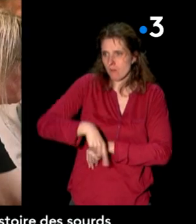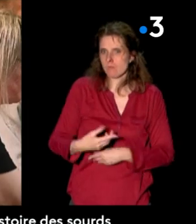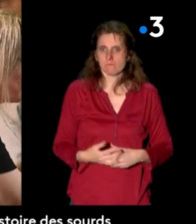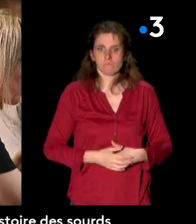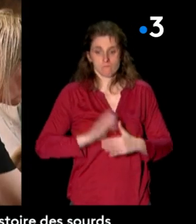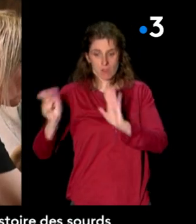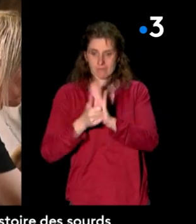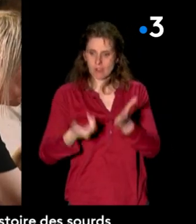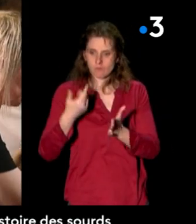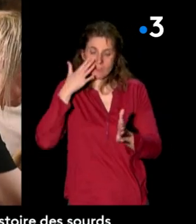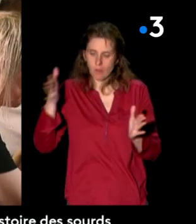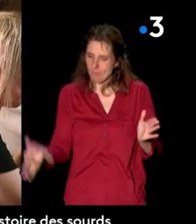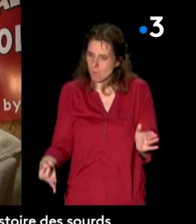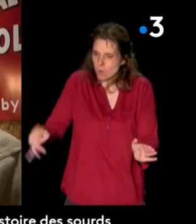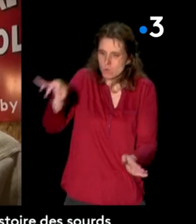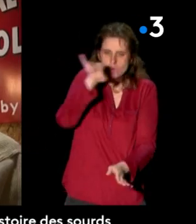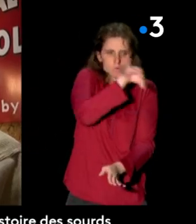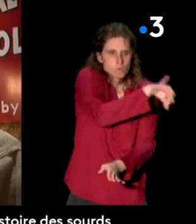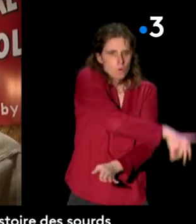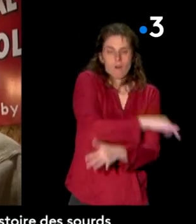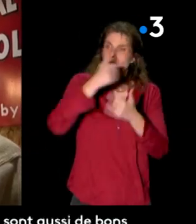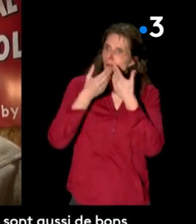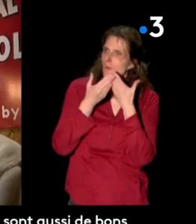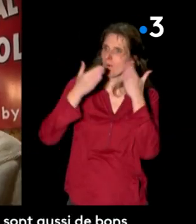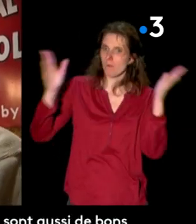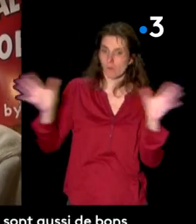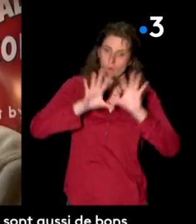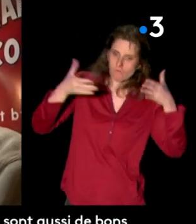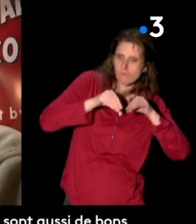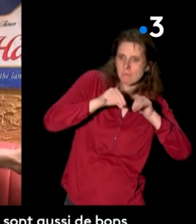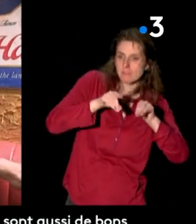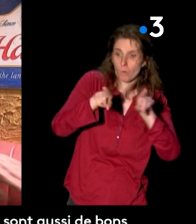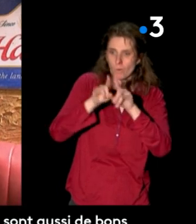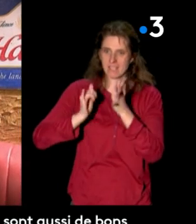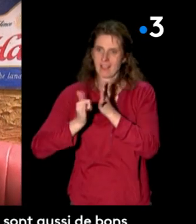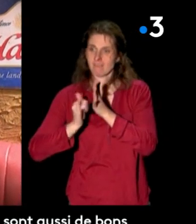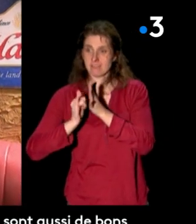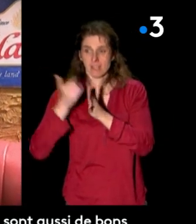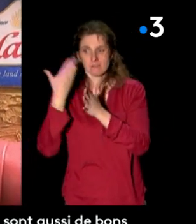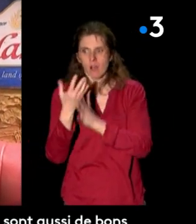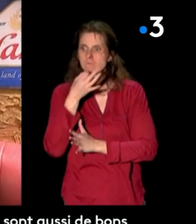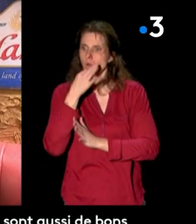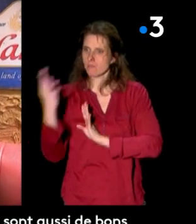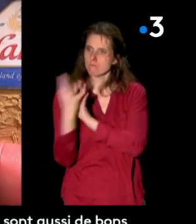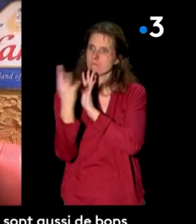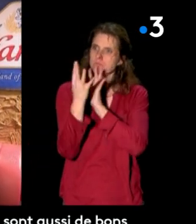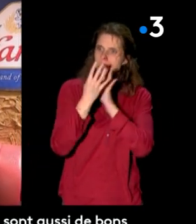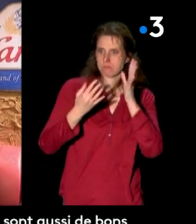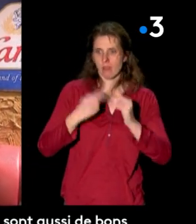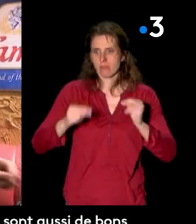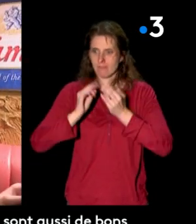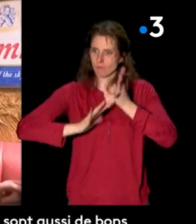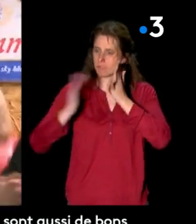Aujourd'hui, cette page sombre de l'histoire des sourds est tournée. Et outre les formations, les cafés signes sont aussi de bons moyens pour venir se perfectionner.